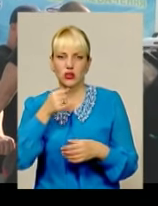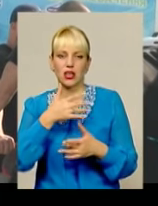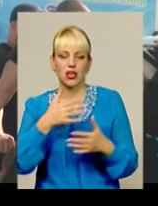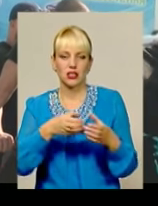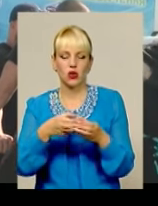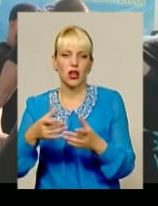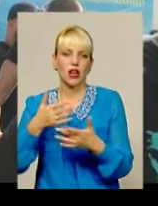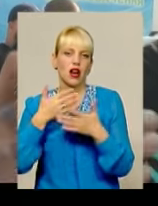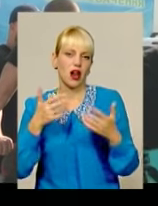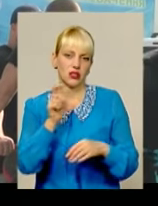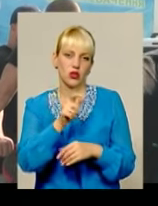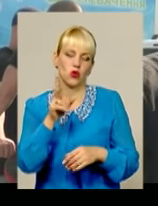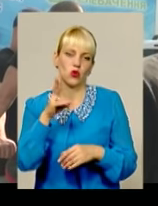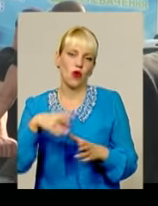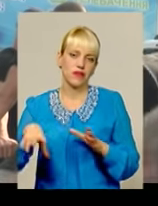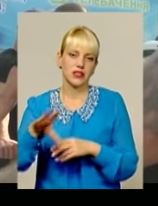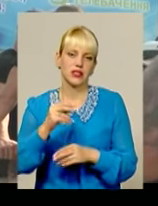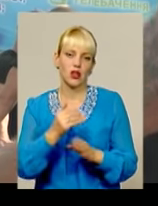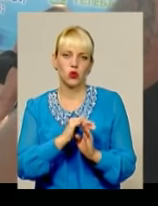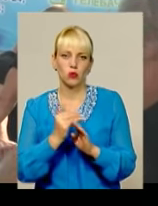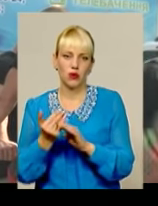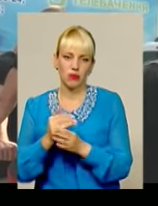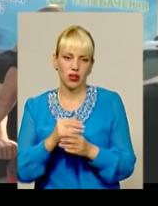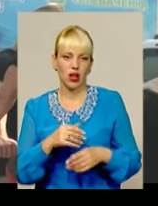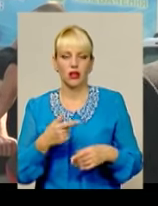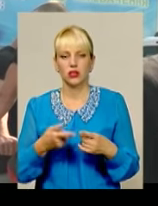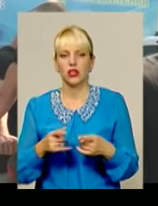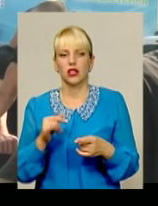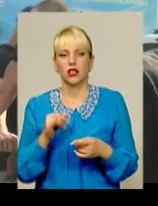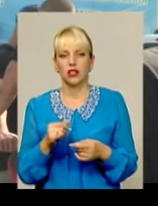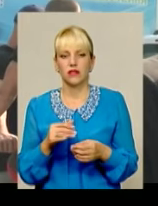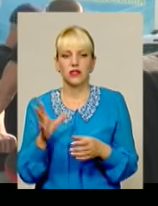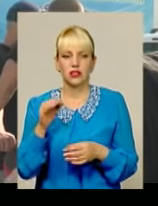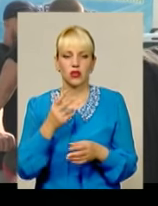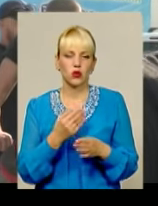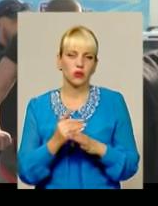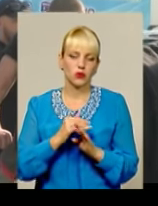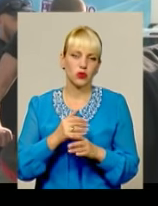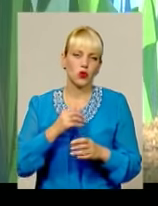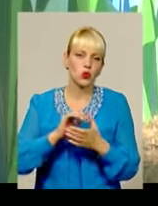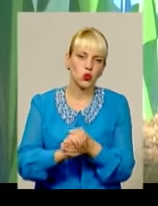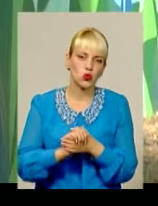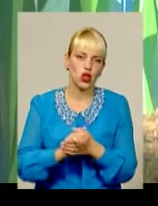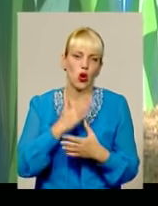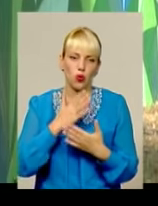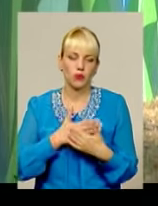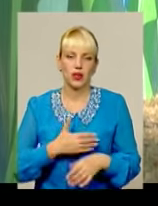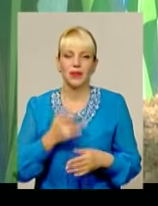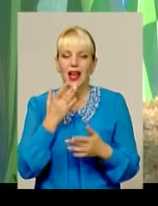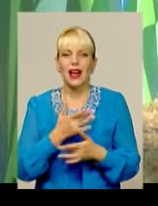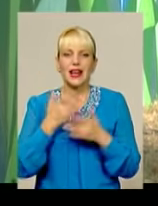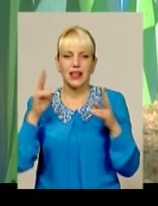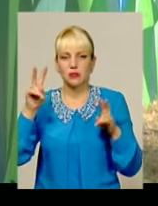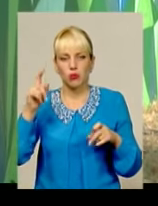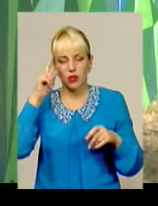різношовна публіка, але всі друг другу допомагають, всі друг другу дружелюбні». Республіка відома не